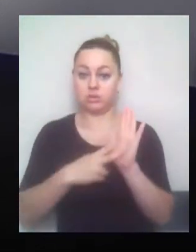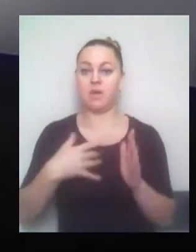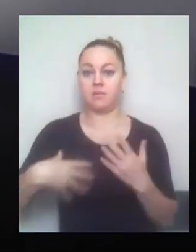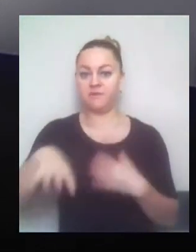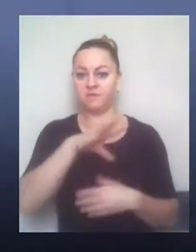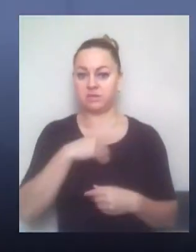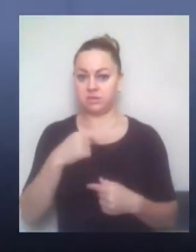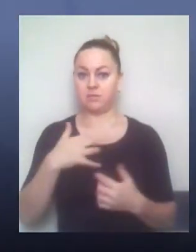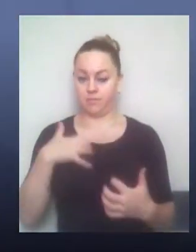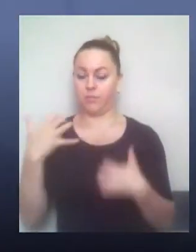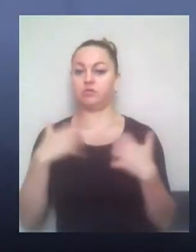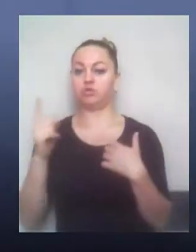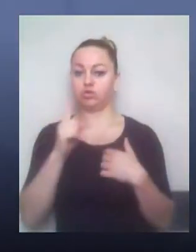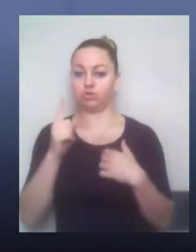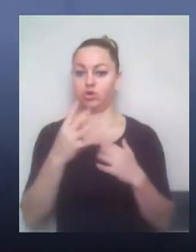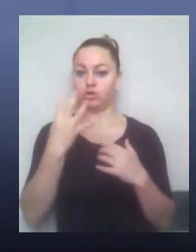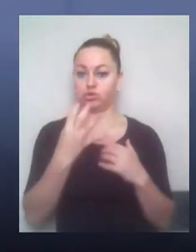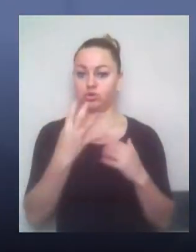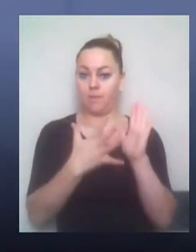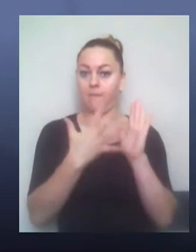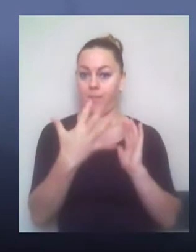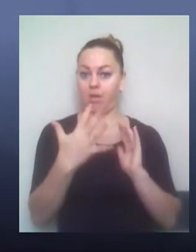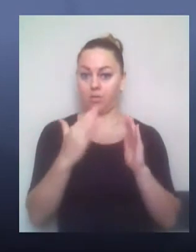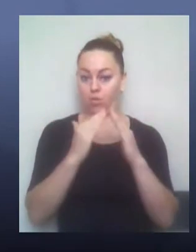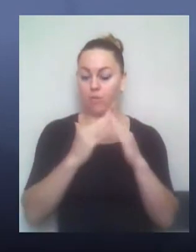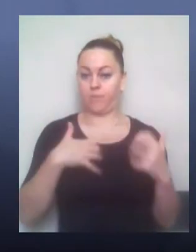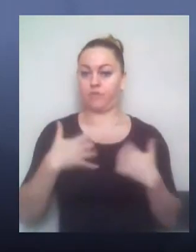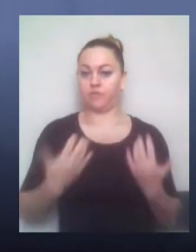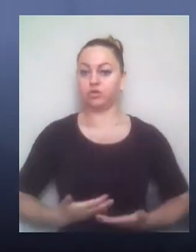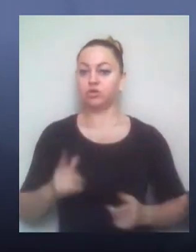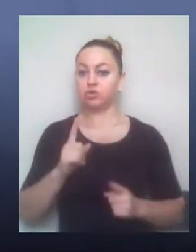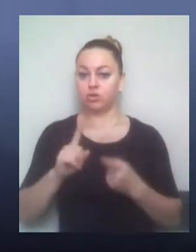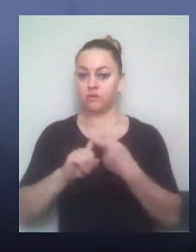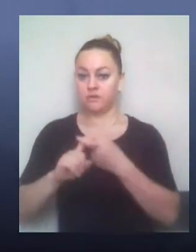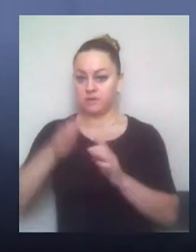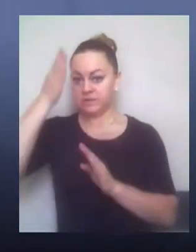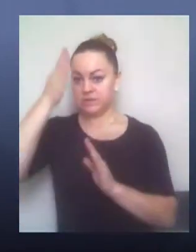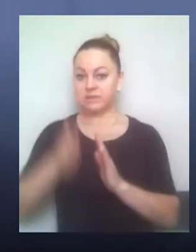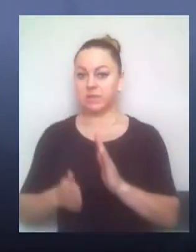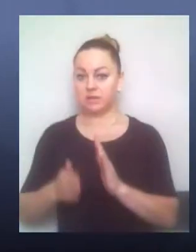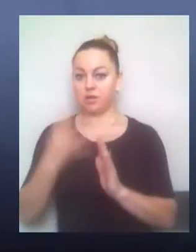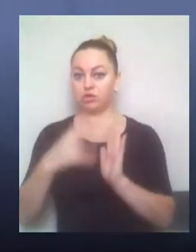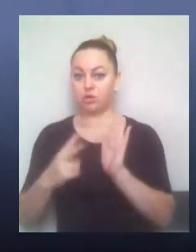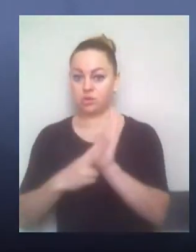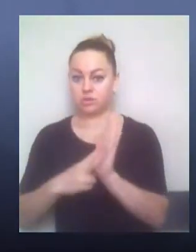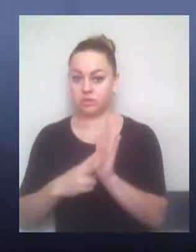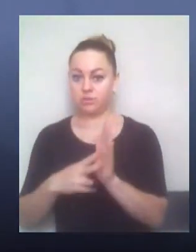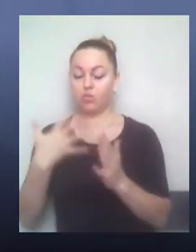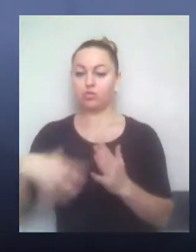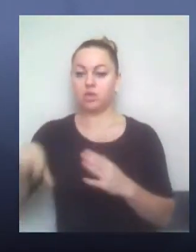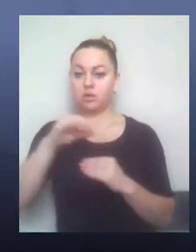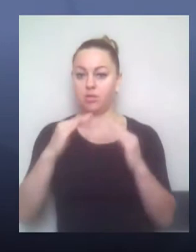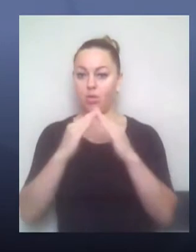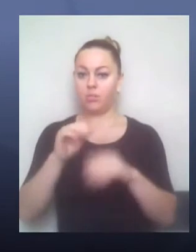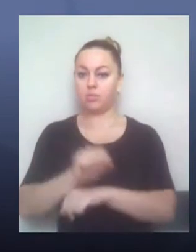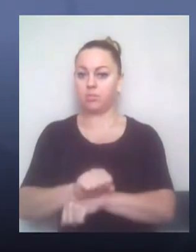прилегаюча к дому 47-й, це 45-го дому, во-первых, ці здання простояли більше 100 років. Вони